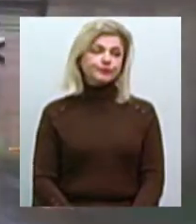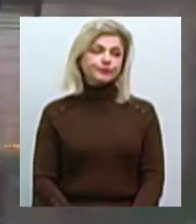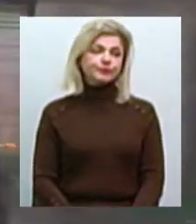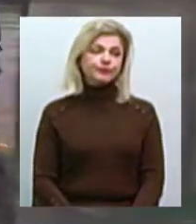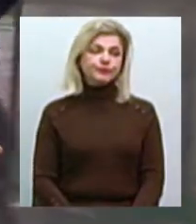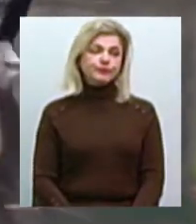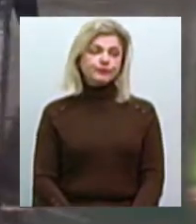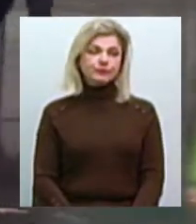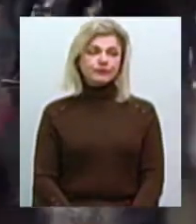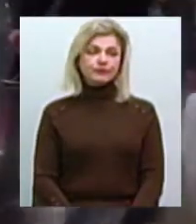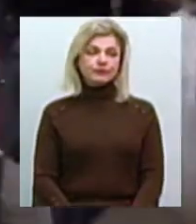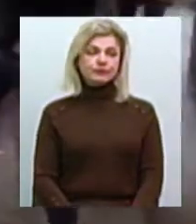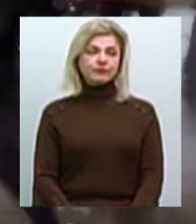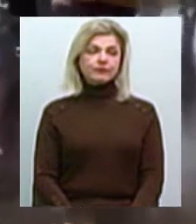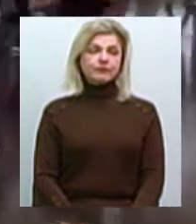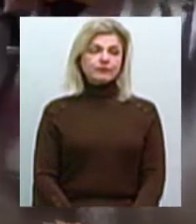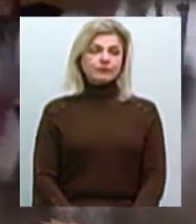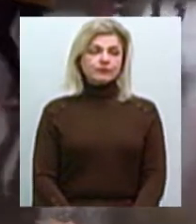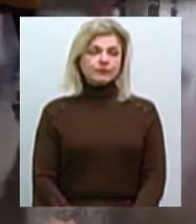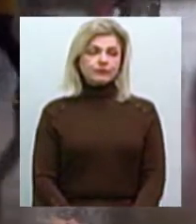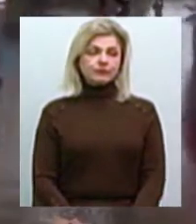Миколаїв не з краю коли